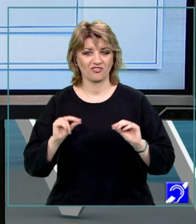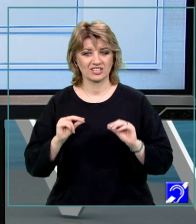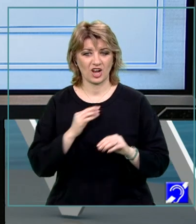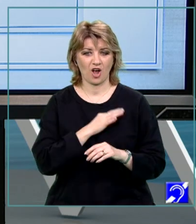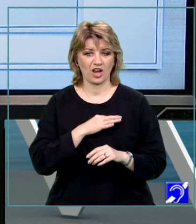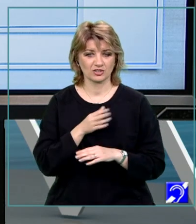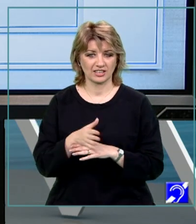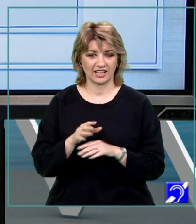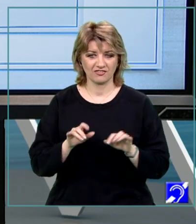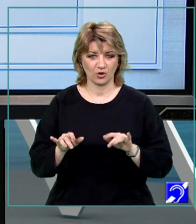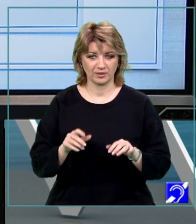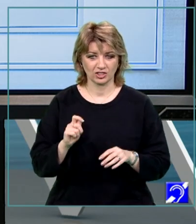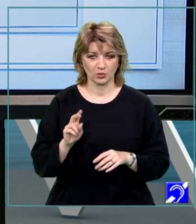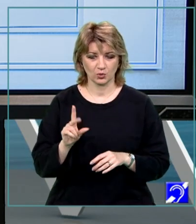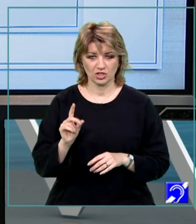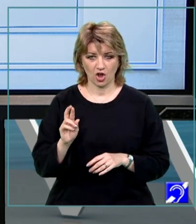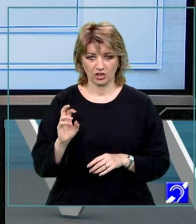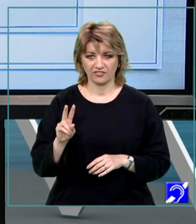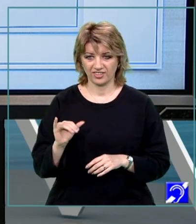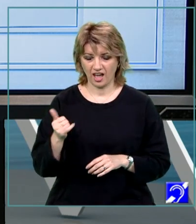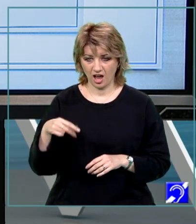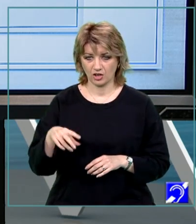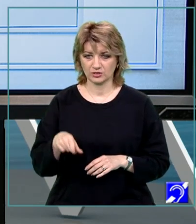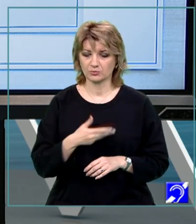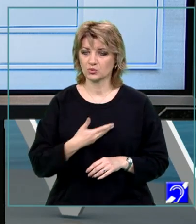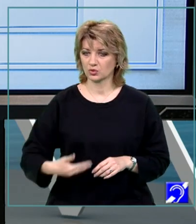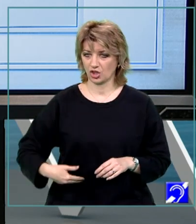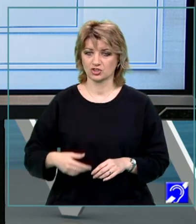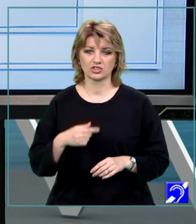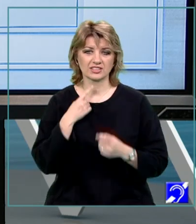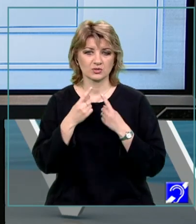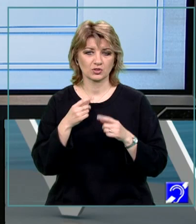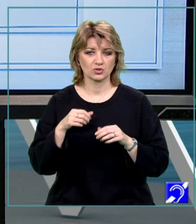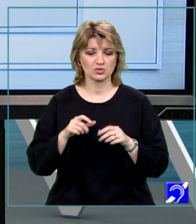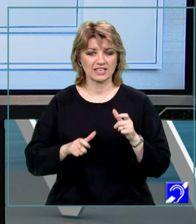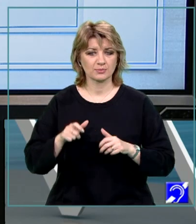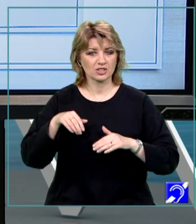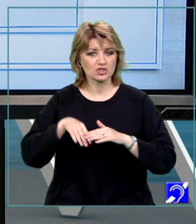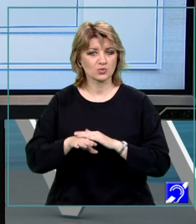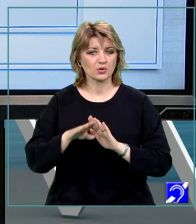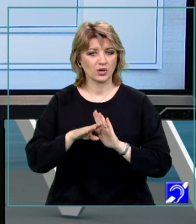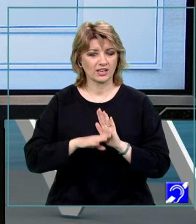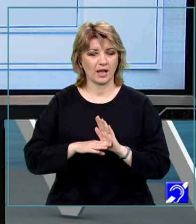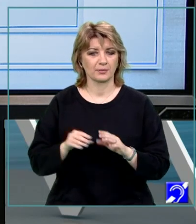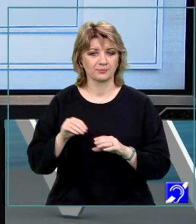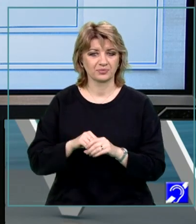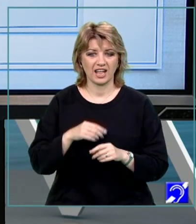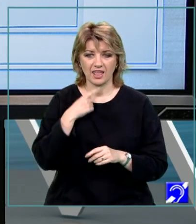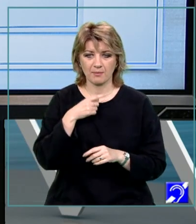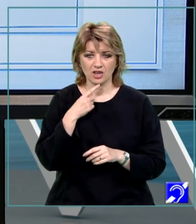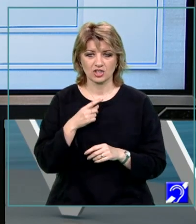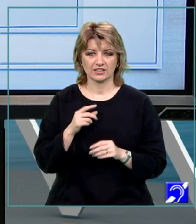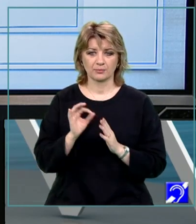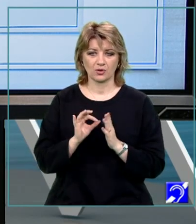Colegiul Național de Informatică Tudor Vianu din București și astăzi vom discuta despre subprograme, subprograme implementate în limbajele de